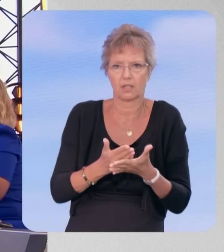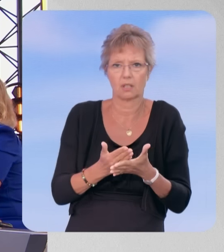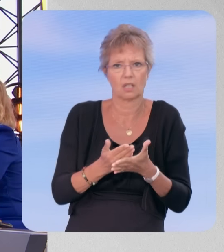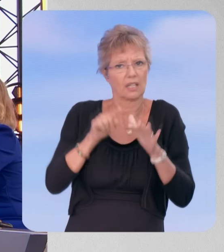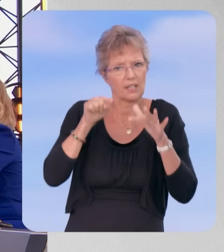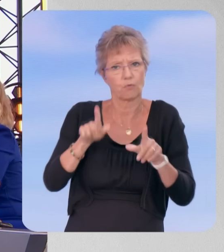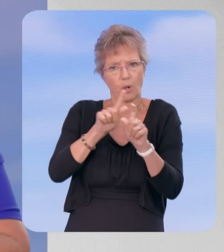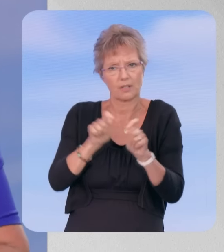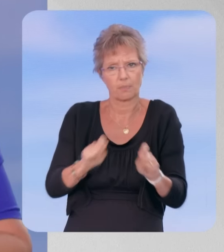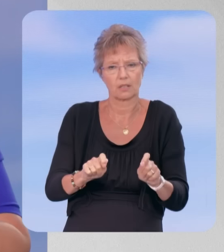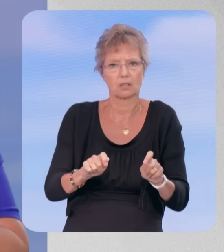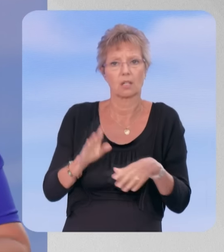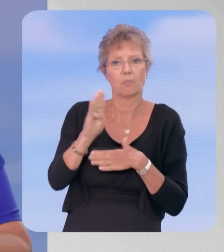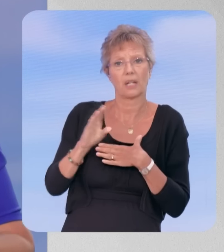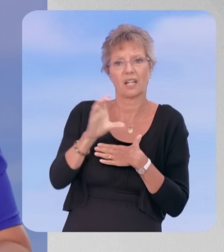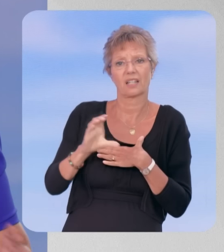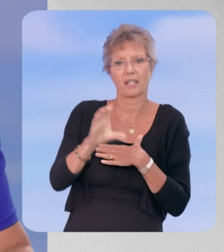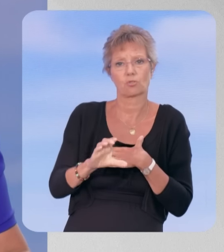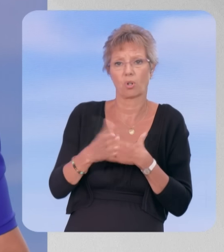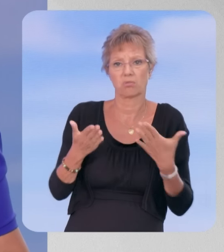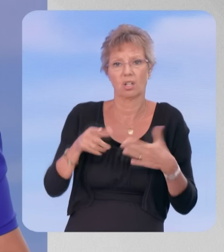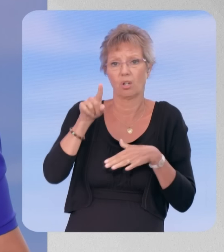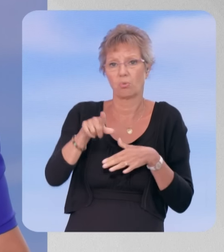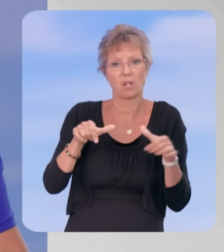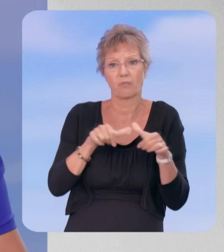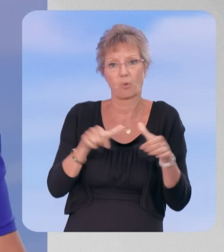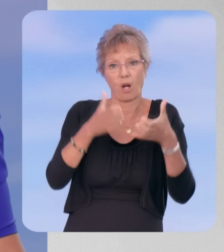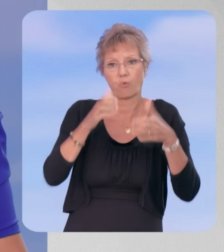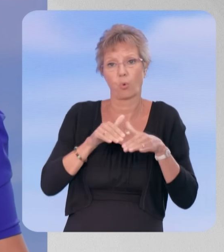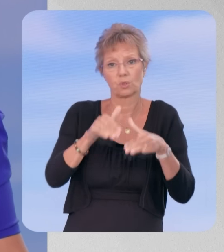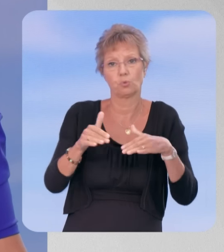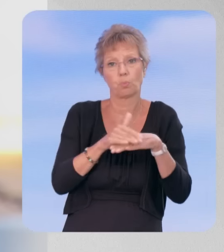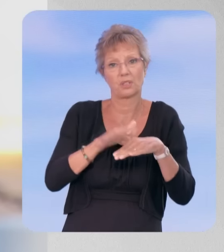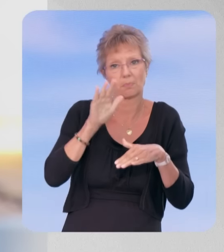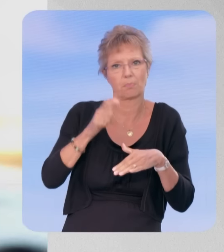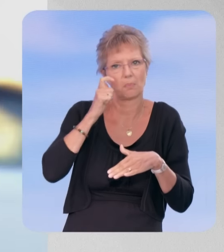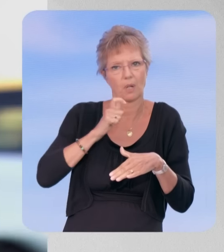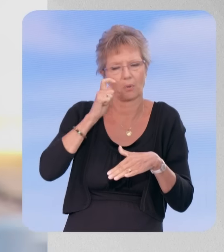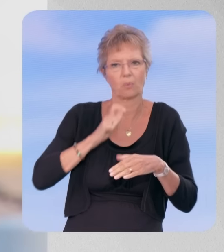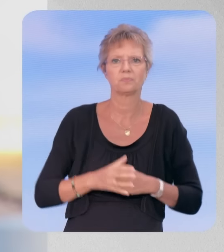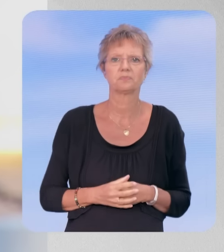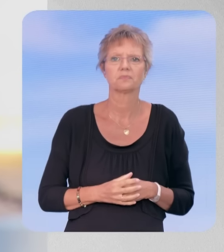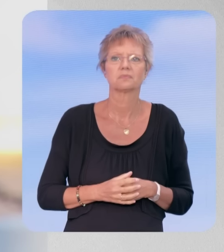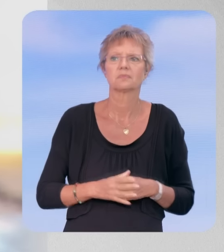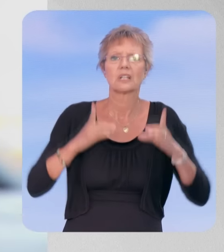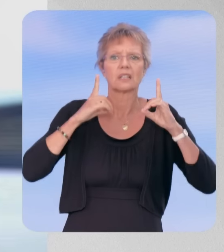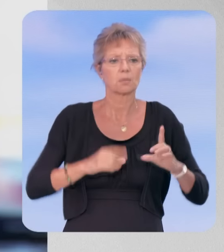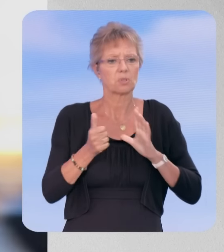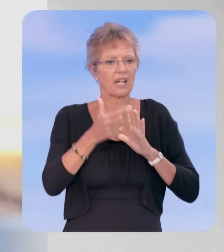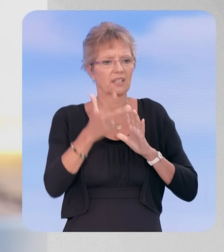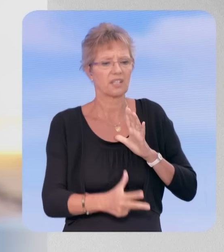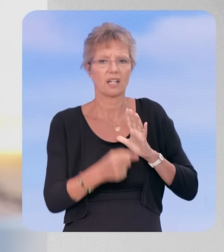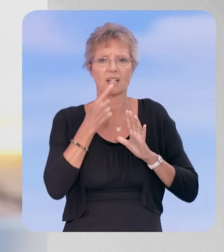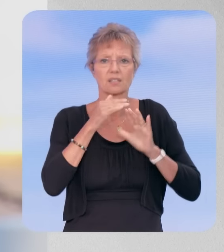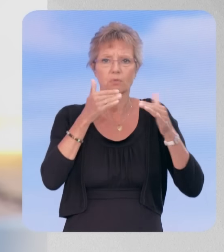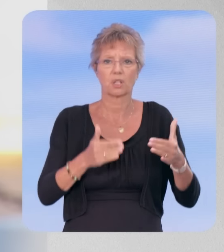se faire. Et je crois que M. Cazeneuve est celui qui continuera une politique macroniste. – Mais est-ce qu'un tiers de l'Assemblée nationale, ça veut dire appliquer 100